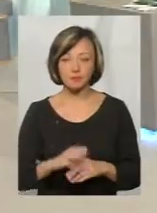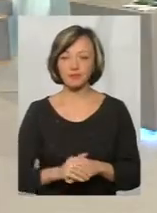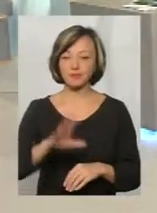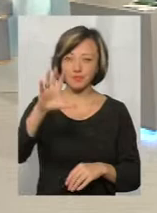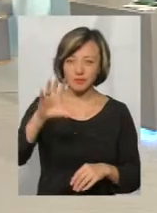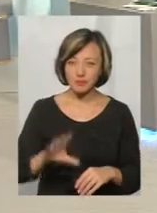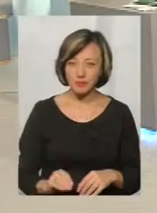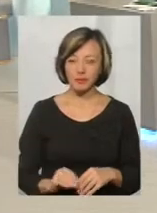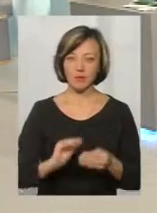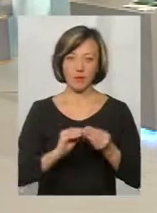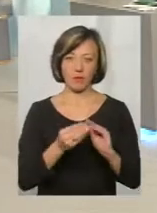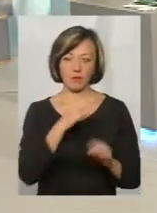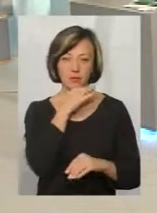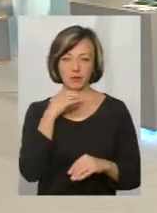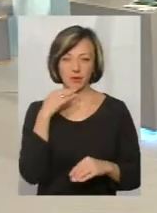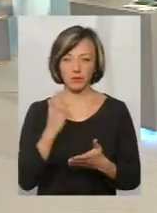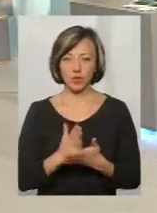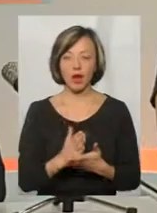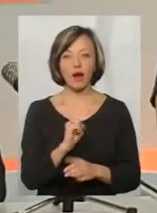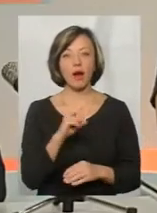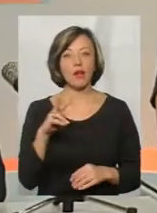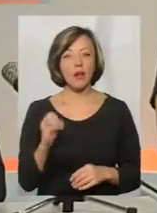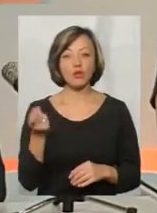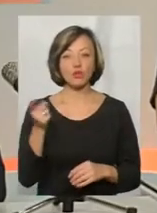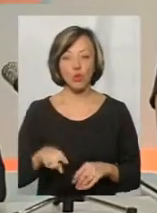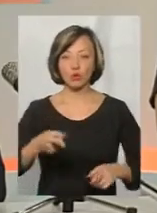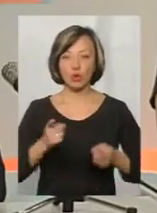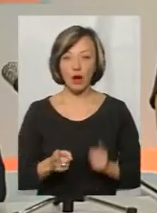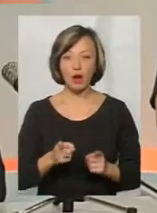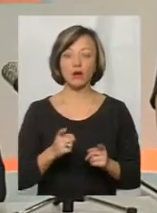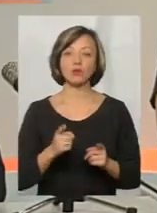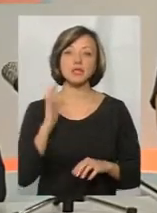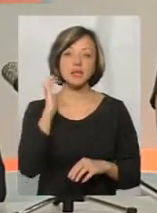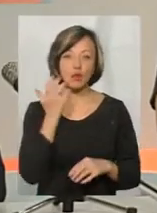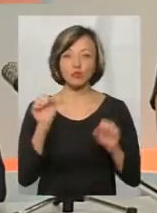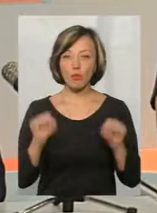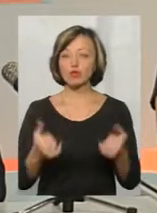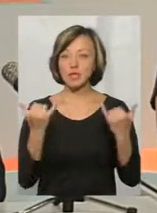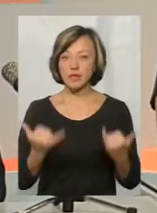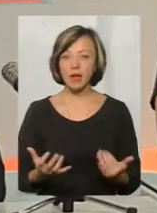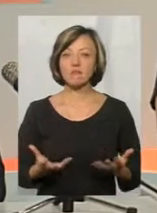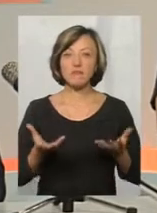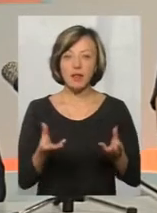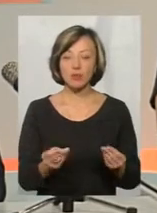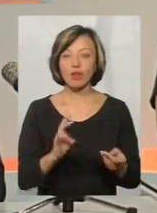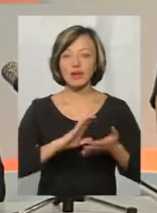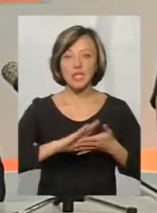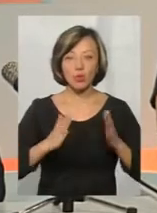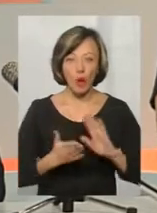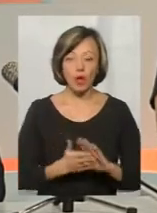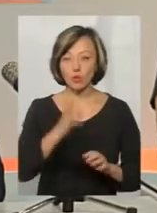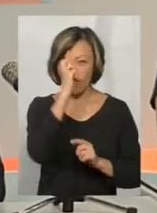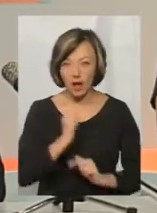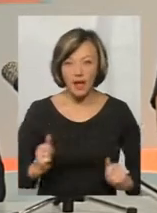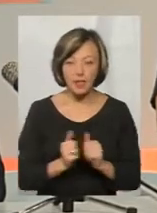пропонуємо. клубок проблем, так? там клубок проблем, але того, що реально досить серйозно може зараз вплинути на ситуацію в країні, і те,